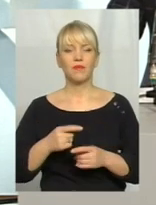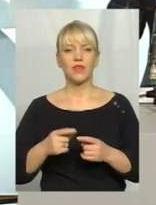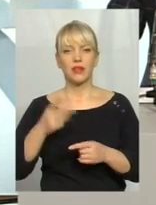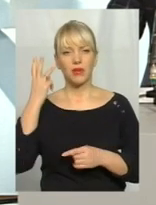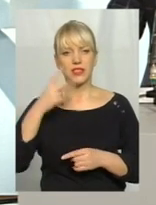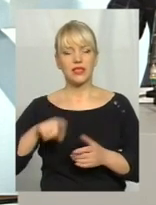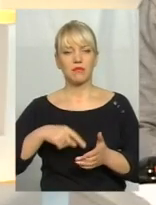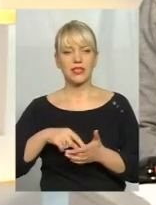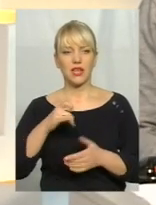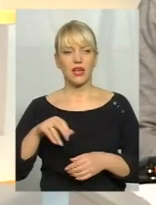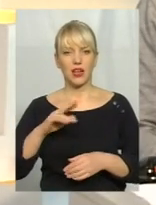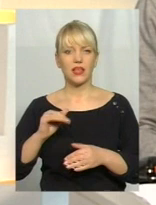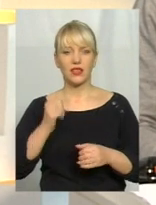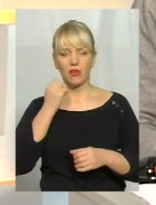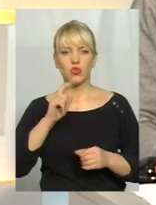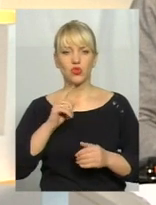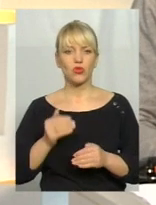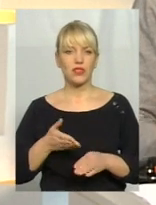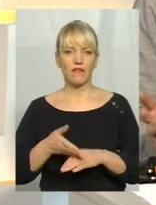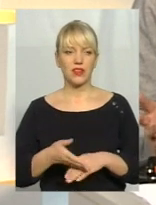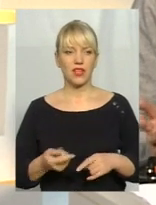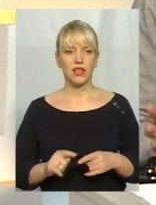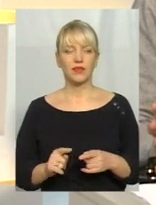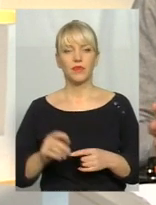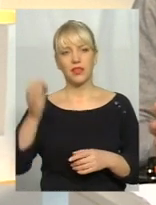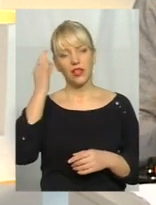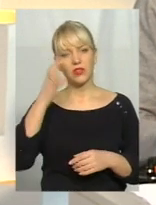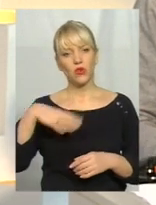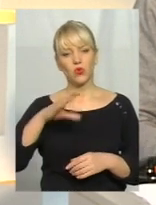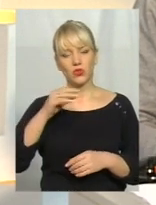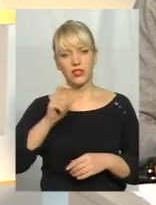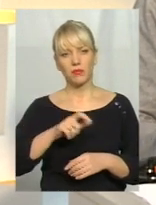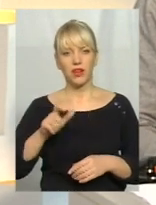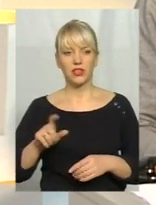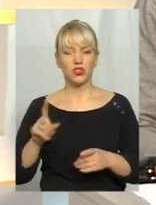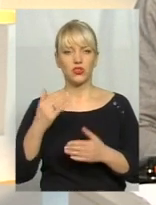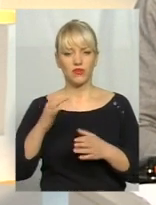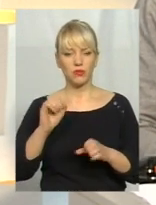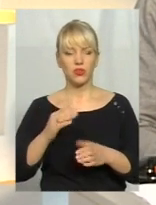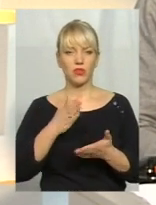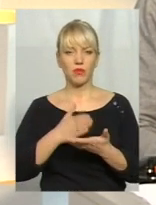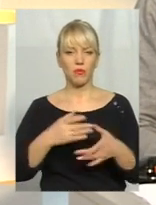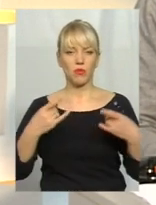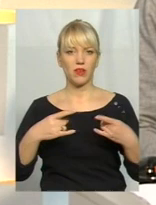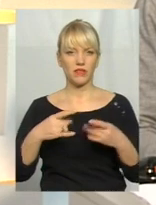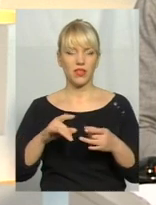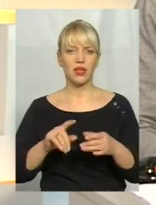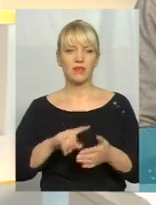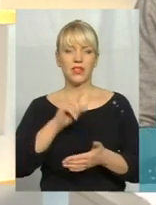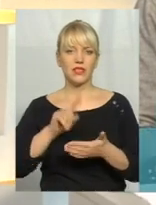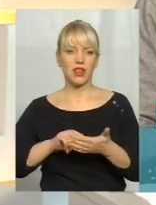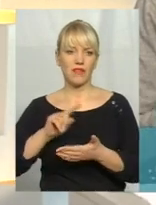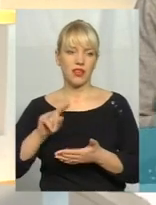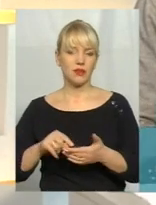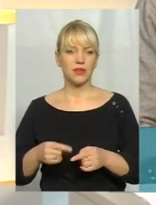міської ради. Дякую вам, що завітали. Отож, і нагадаю усім глядачам, що ви можете в прямому фірі задавати свої запитання, телефонуючи